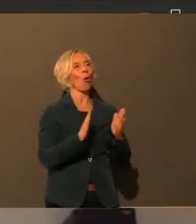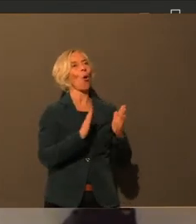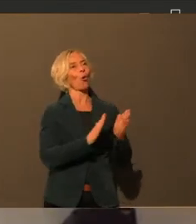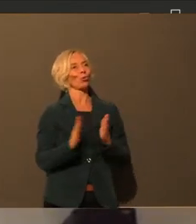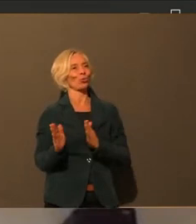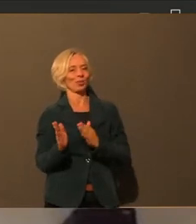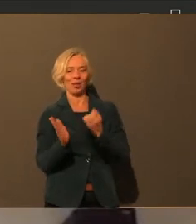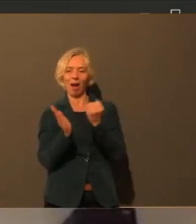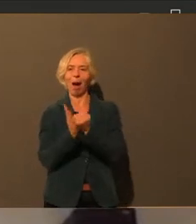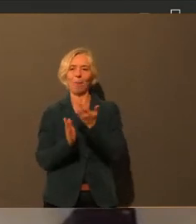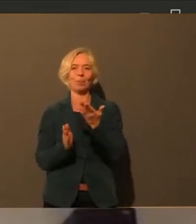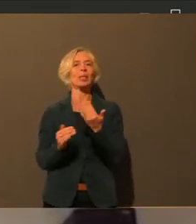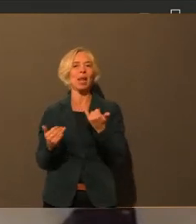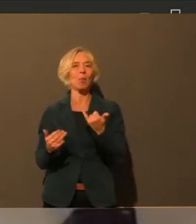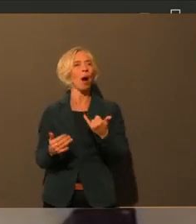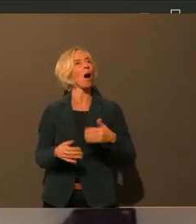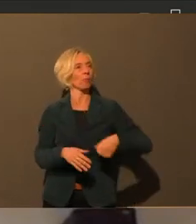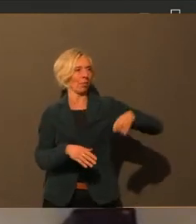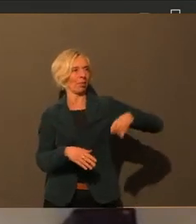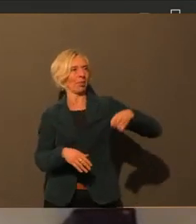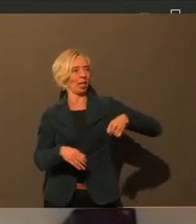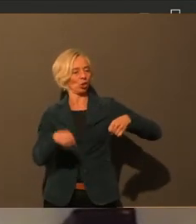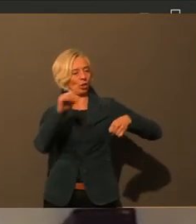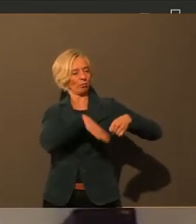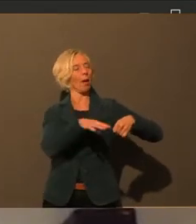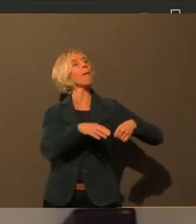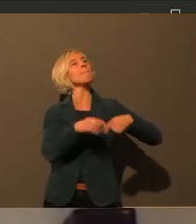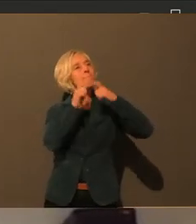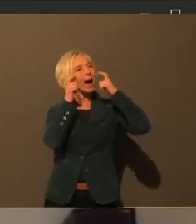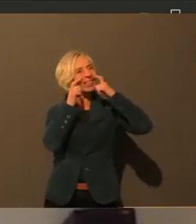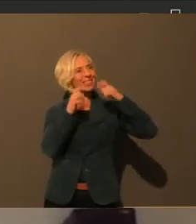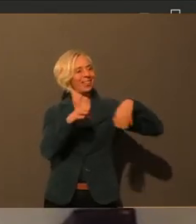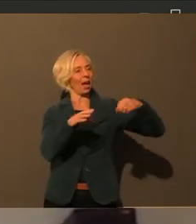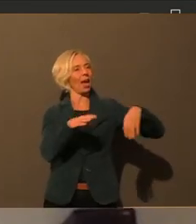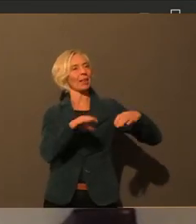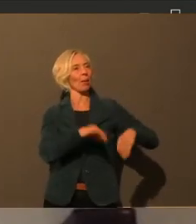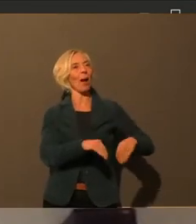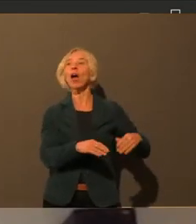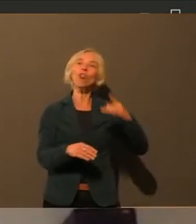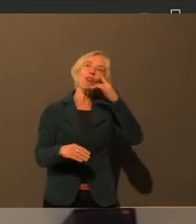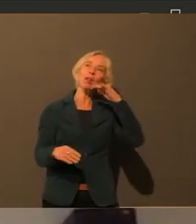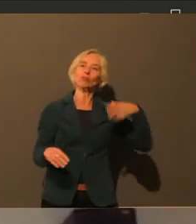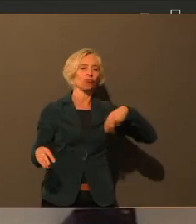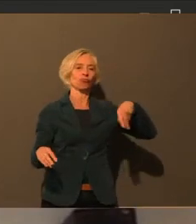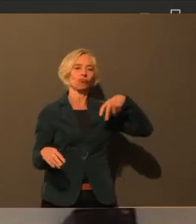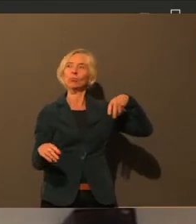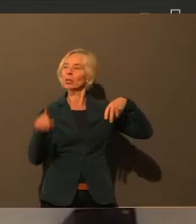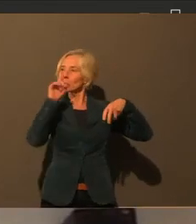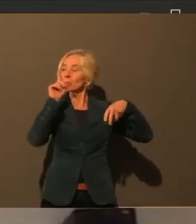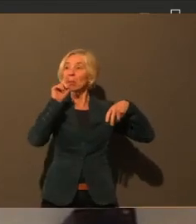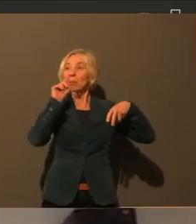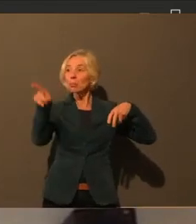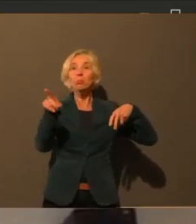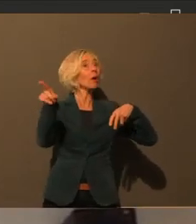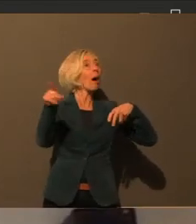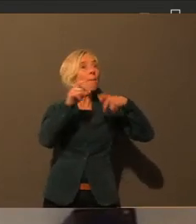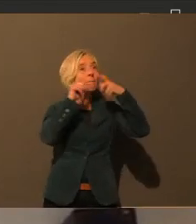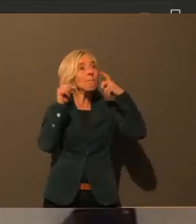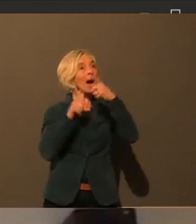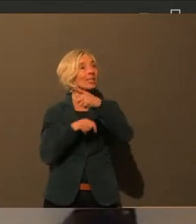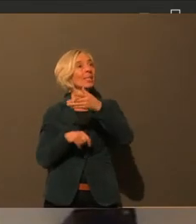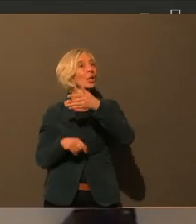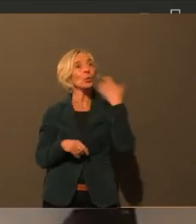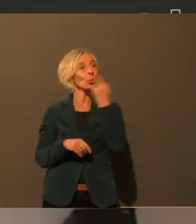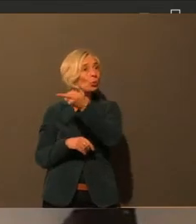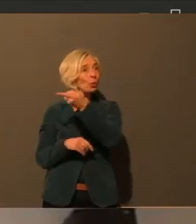jemanden sehen, der eben keine Maske trägt, dem einfach eine schenken, bitte trag eine Maske und dann ist alles wieder gut, anstatt 150